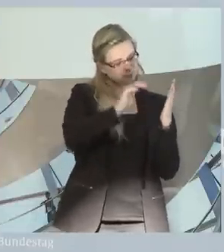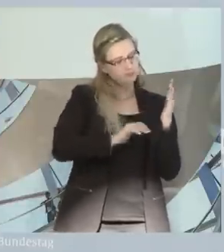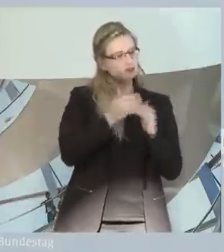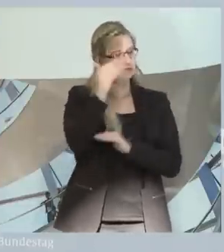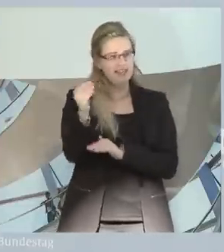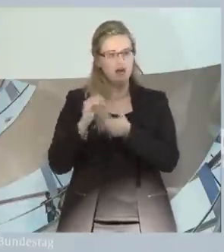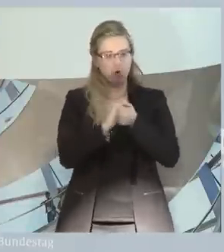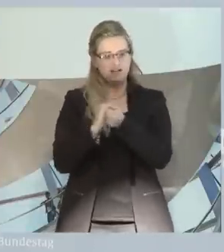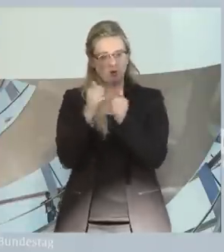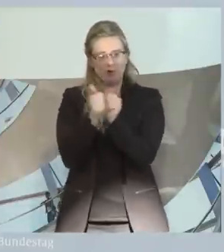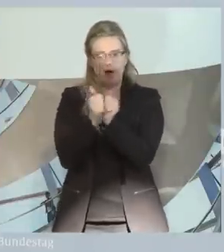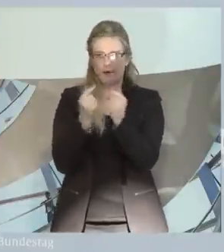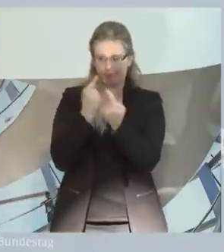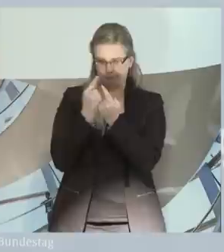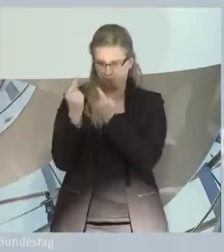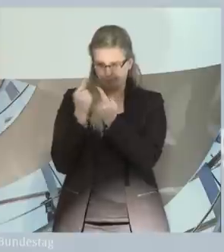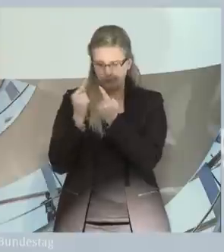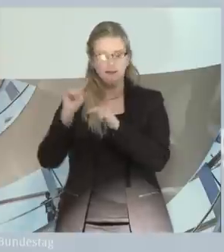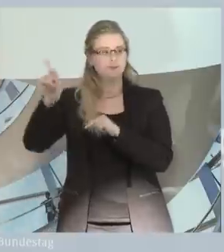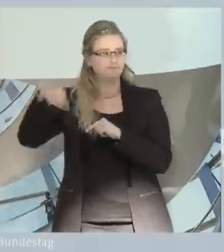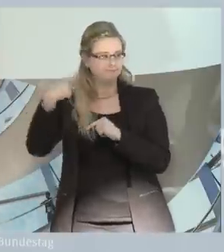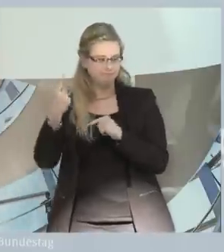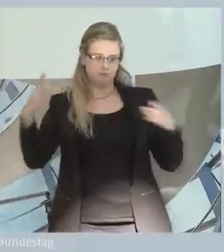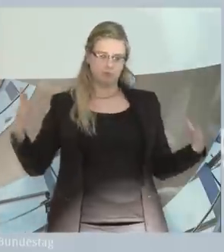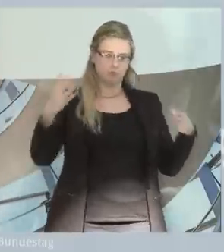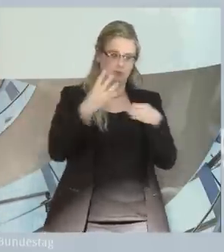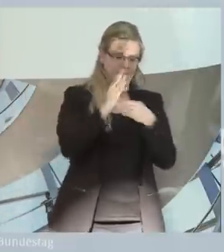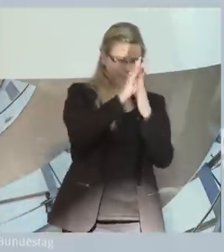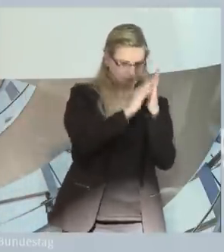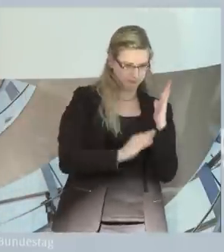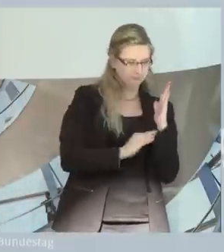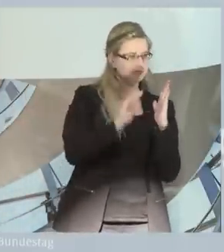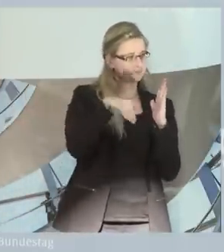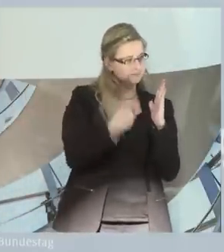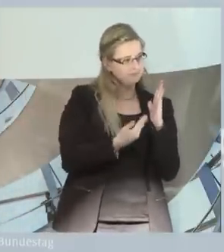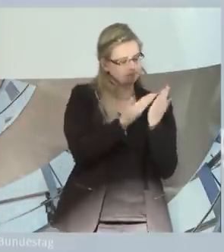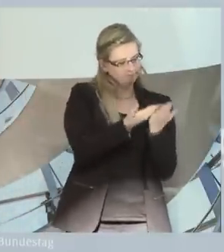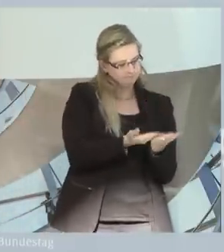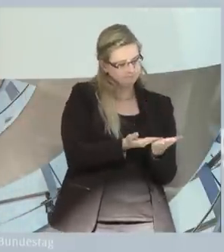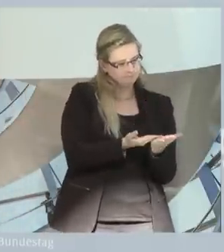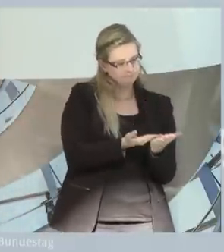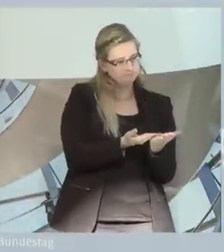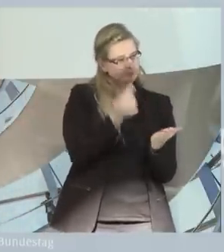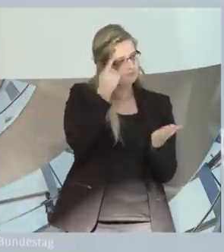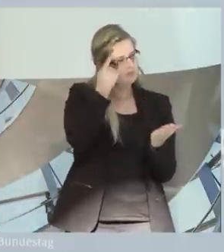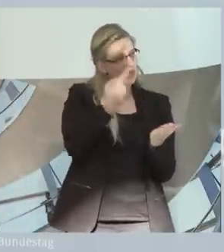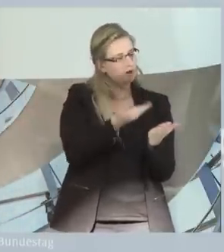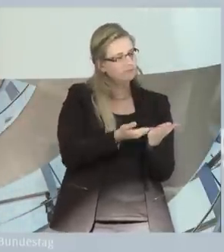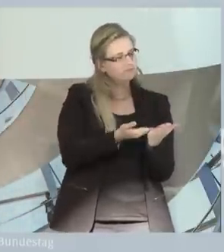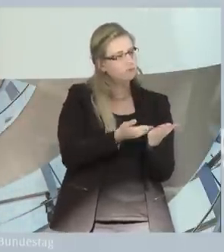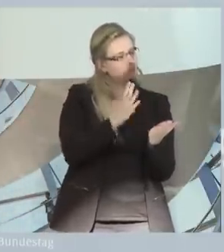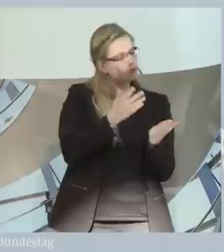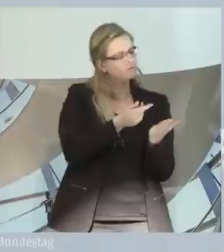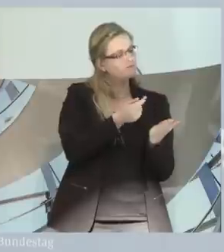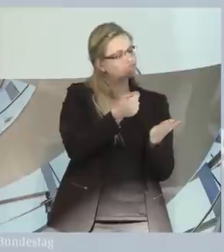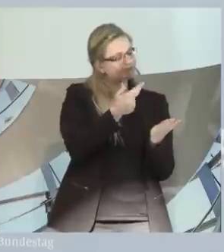bereden. Wir werden es dann zusammenfügen. Und ich denke, dass unter dieser Entwicklung denn auch einiges auf den